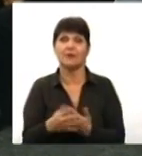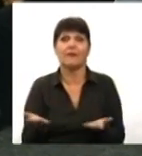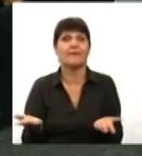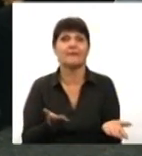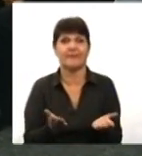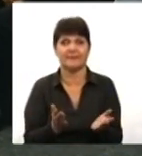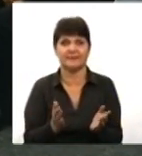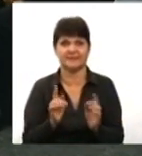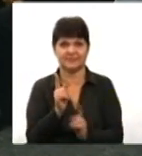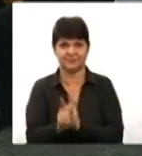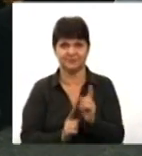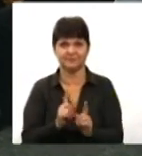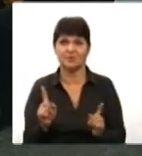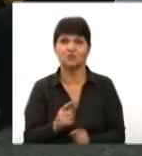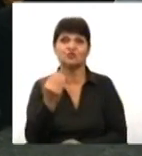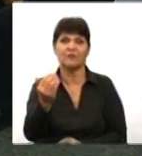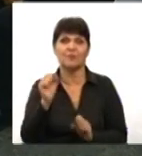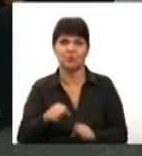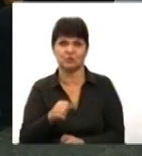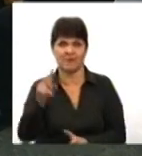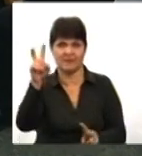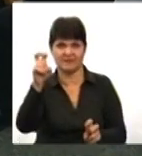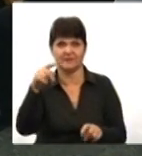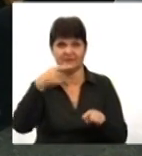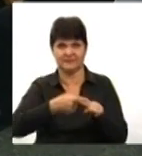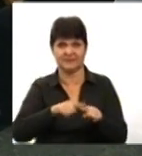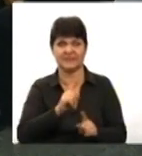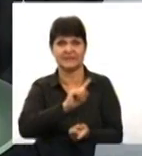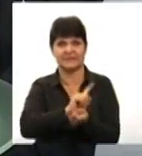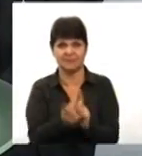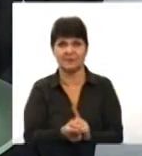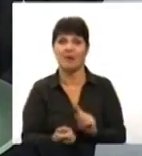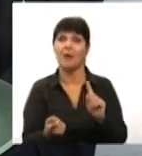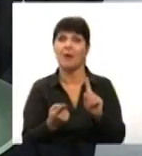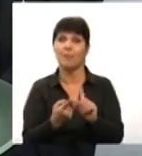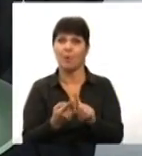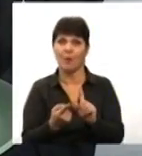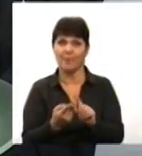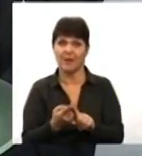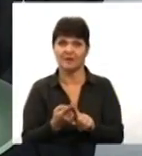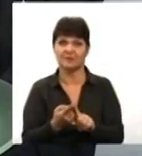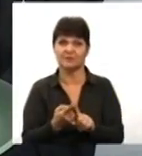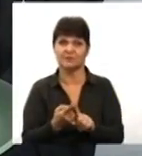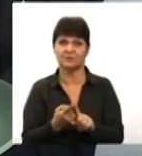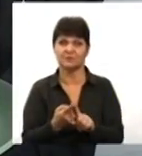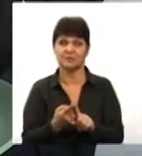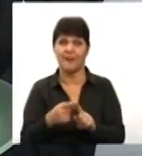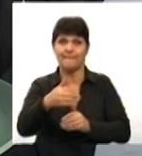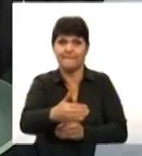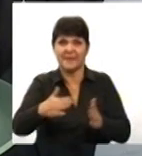змінилося? Що ви можете назвати в цих змінах? Ну, по-перше, це тактильна плитка.